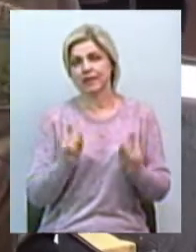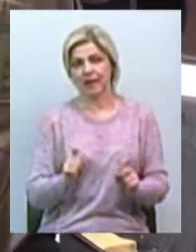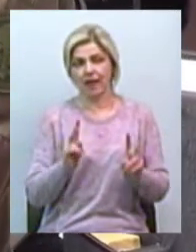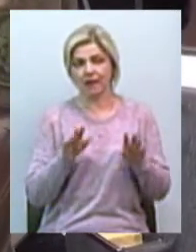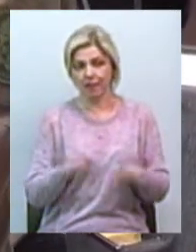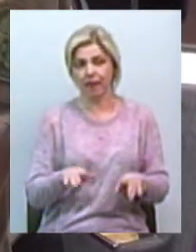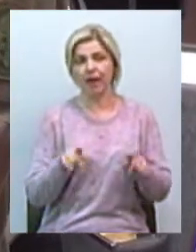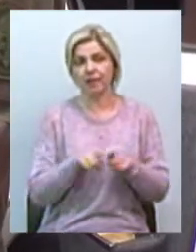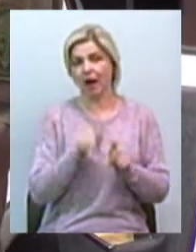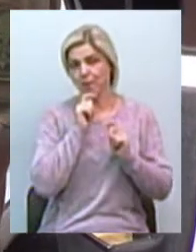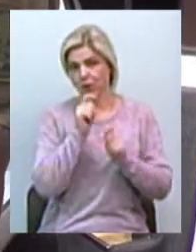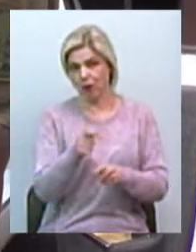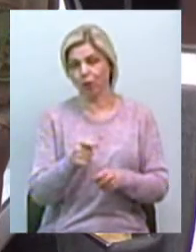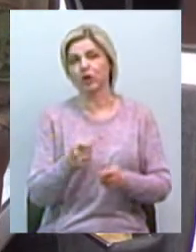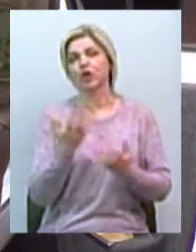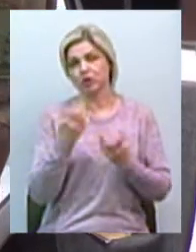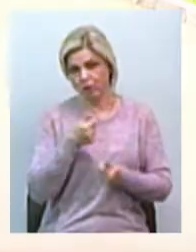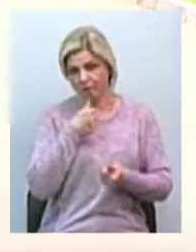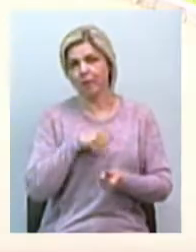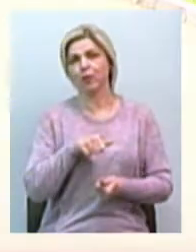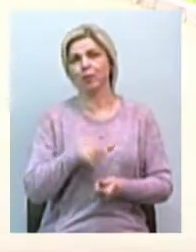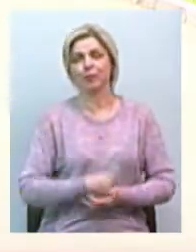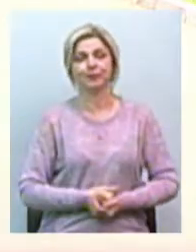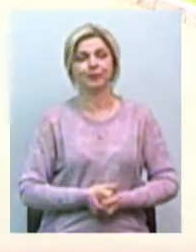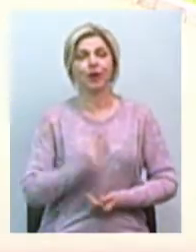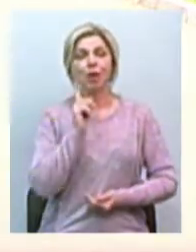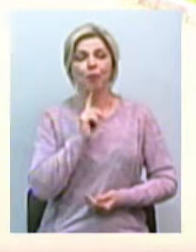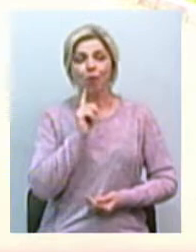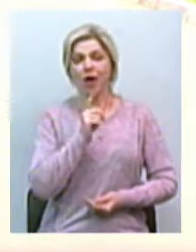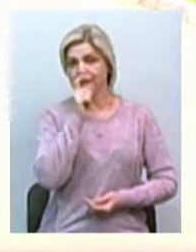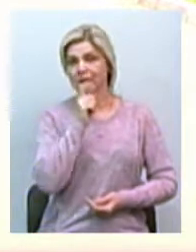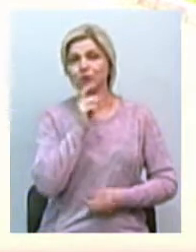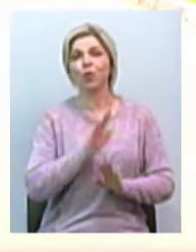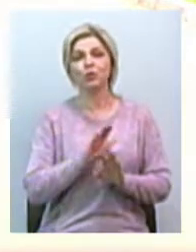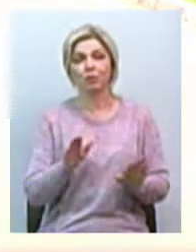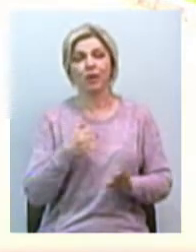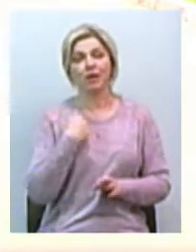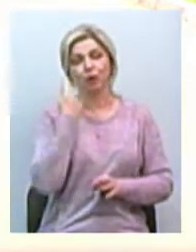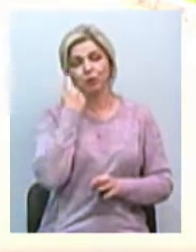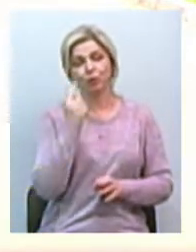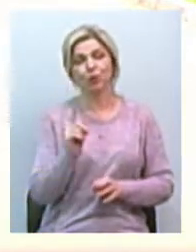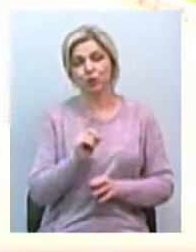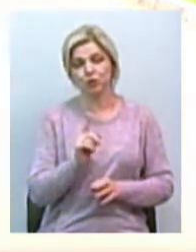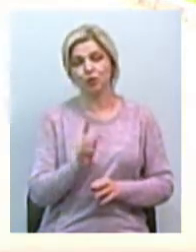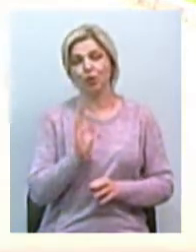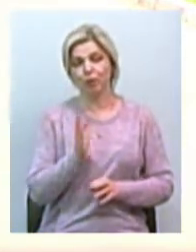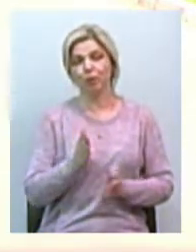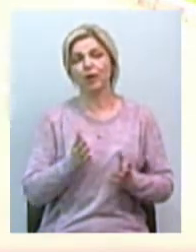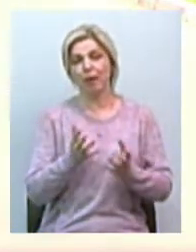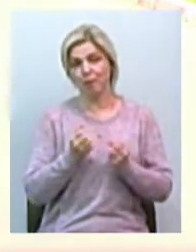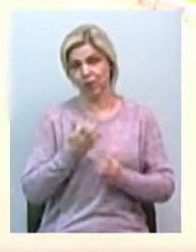Тому ось такий подарунок. Ще випробуємо. Поки ще, звичайно, не зрозуміло, але я думаю, він в ньому буде отримувати